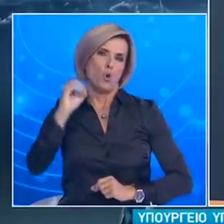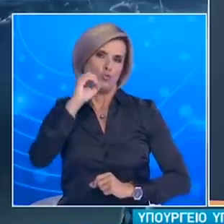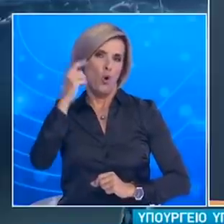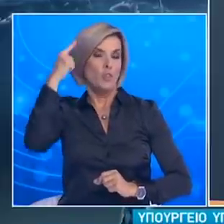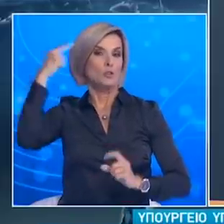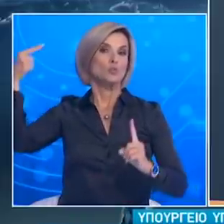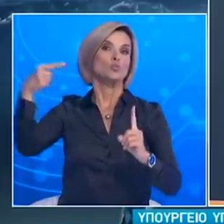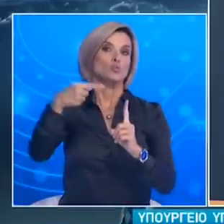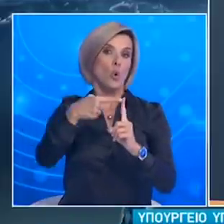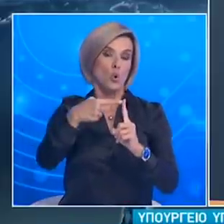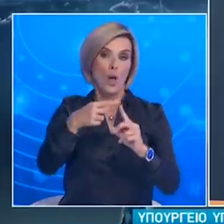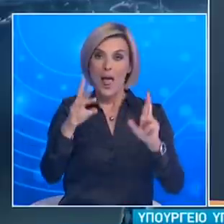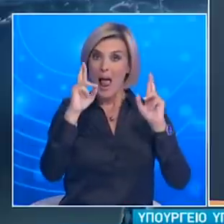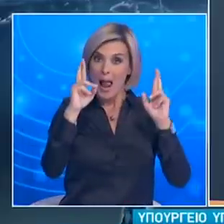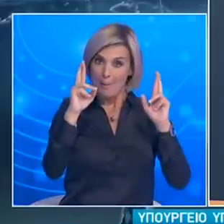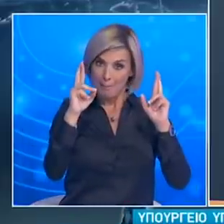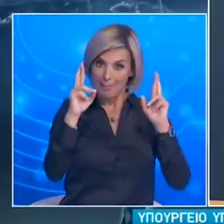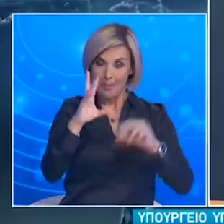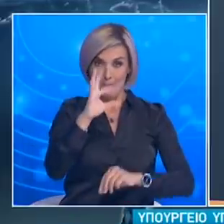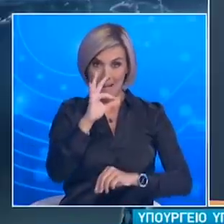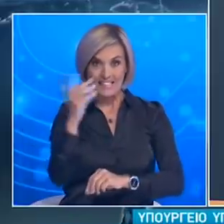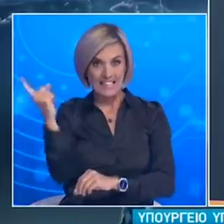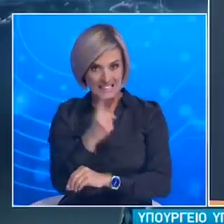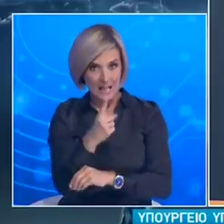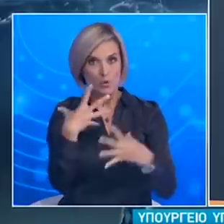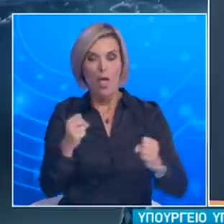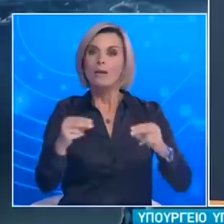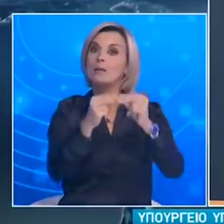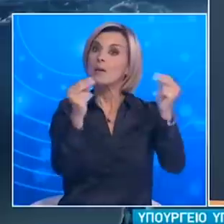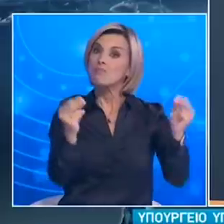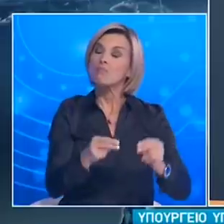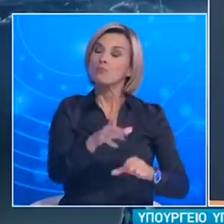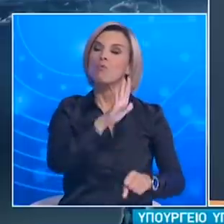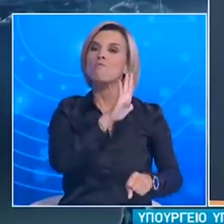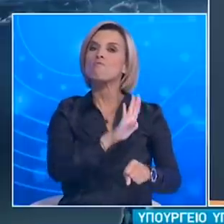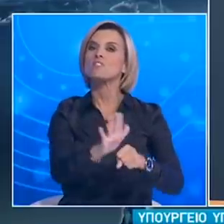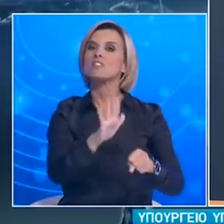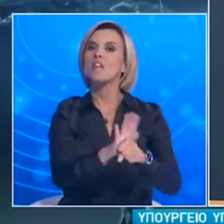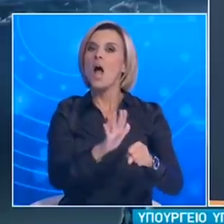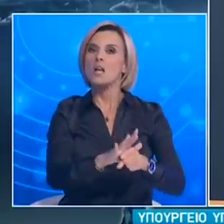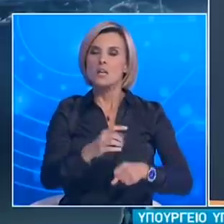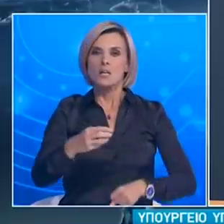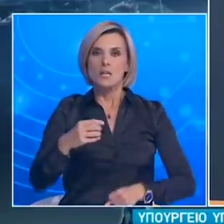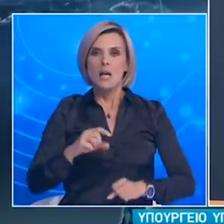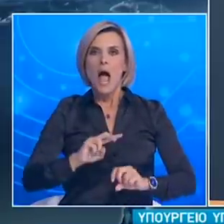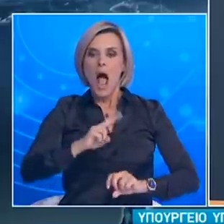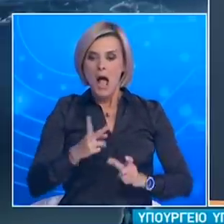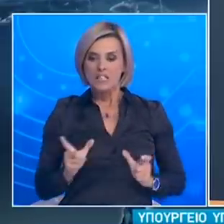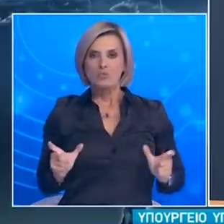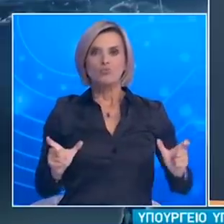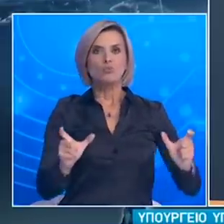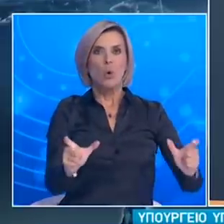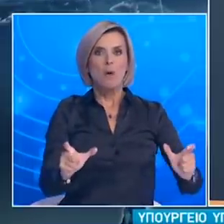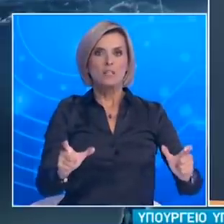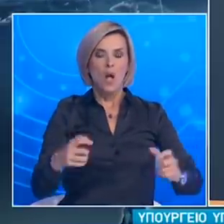αποτελεσματικότητα να επιτευχθεί αυτή θα είναι επαρκής για να προκαλέσει σημαντικό ποσοστό ανοσίας στον πληθυσμό ώστε η επιδημία να